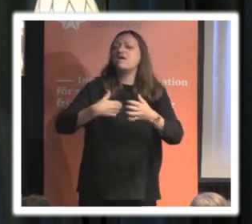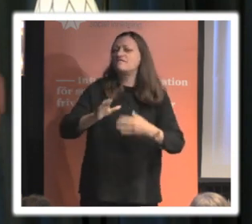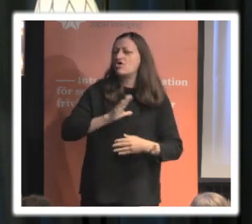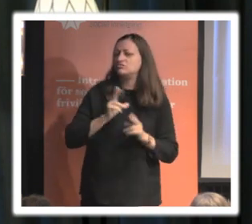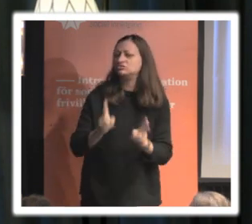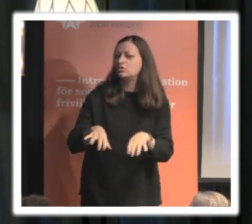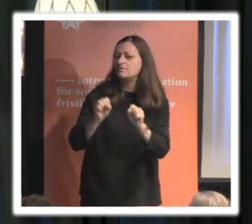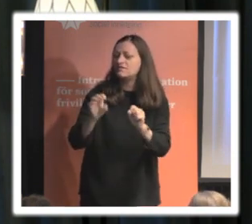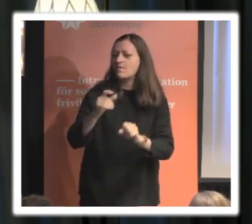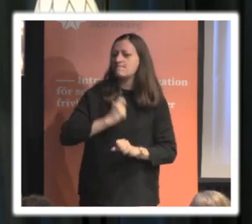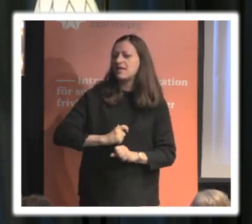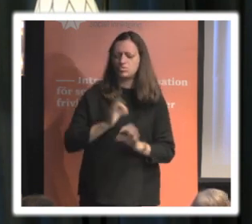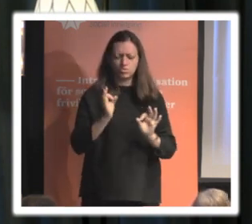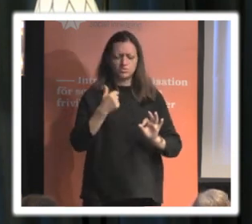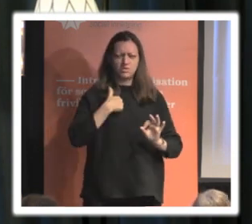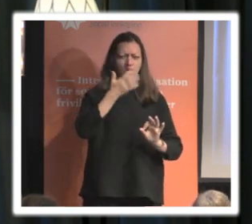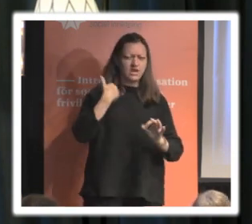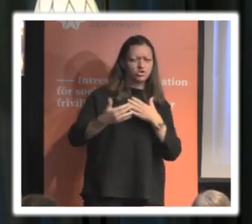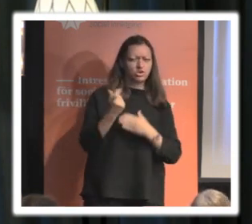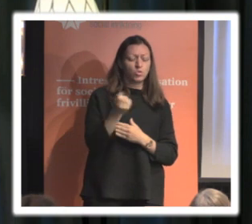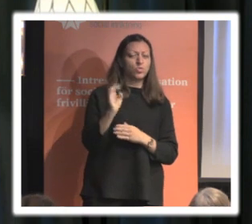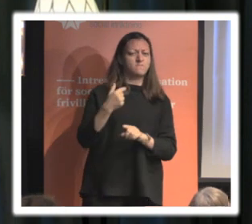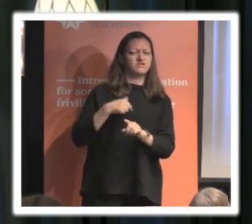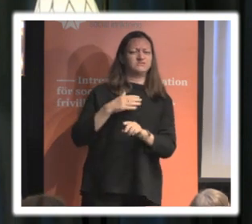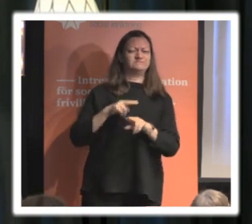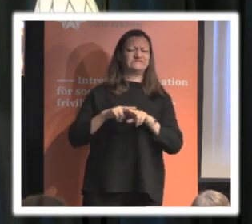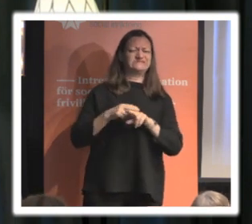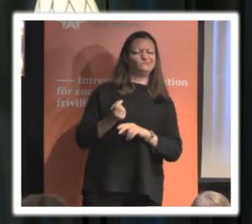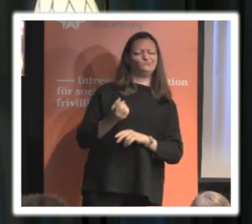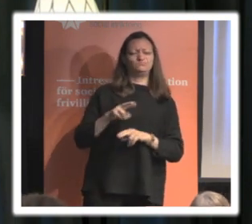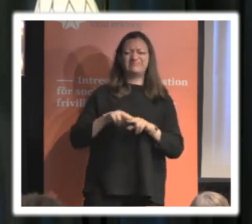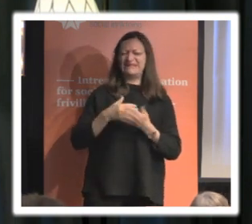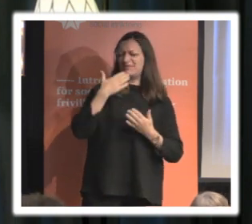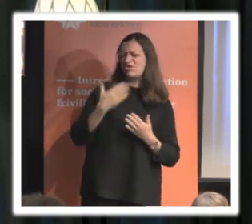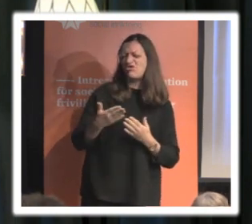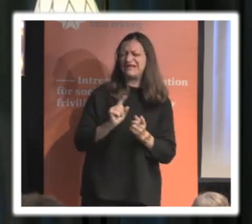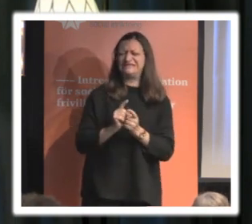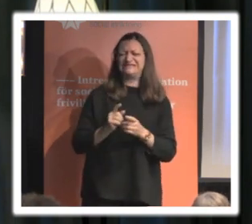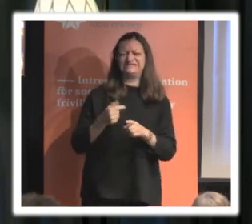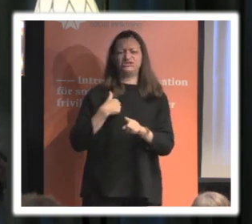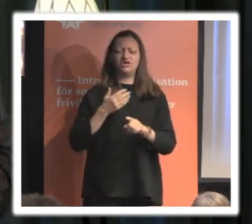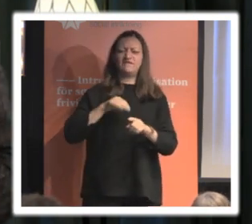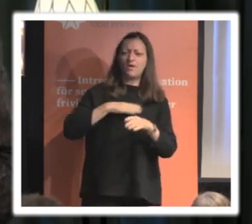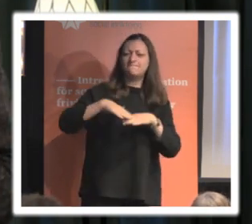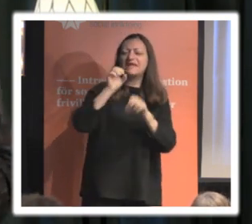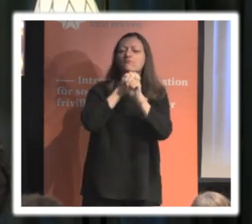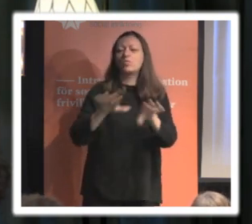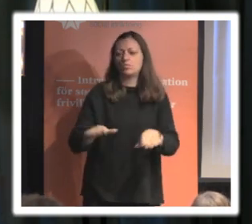och vad kan jag göra åt det ifall jag tycker det känns konstigt eller dåligt eller jag vill ha mer information.